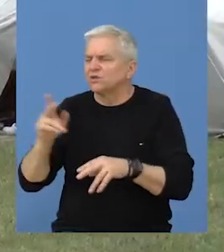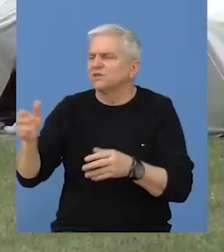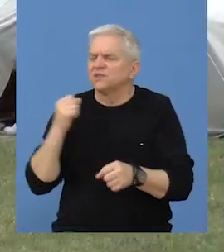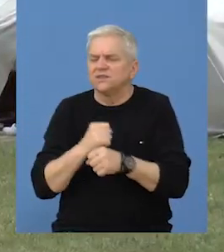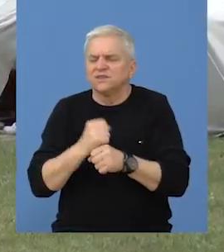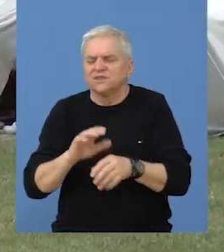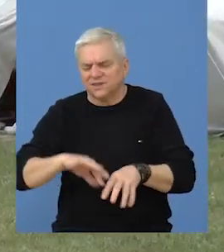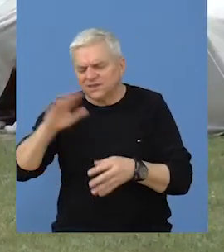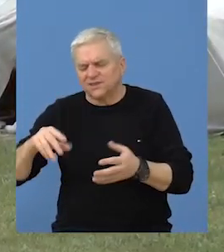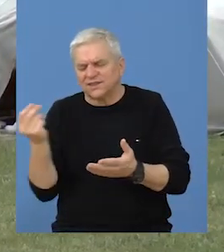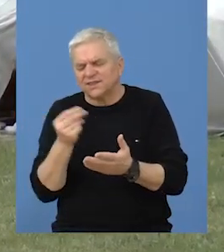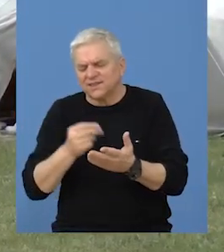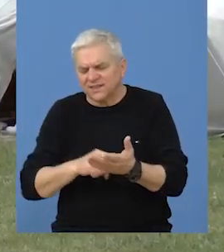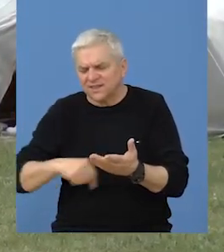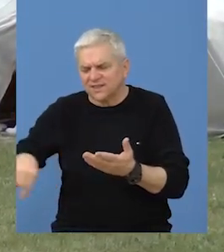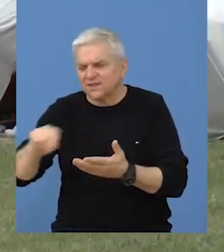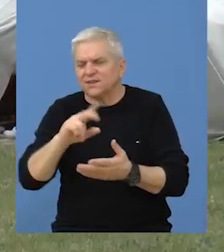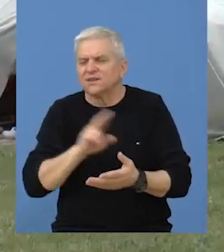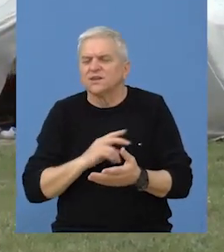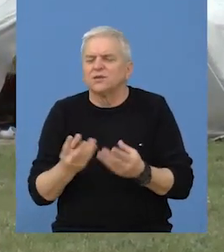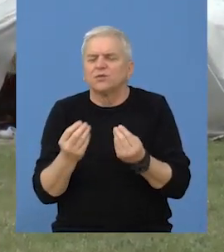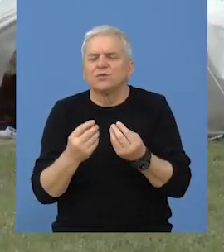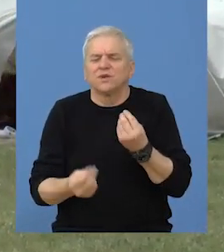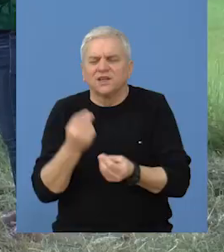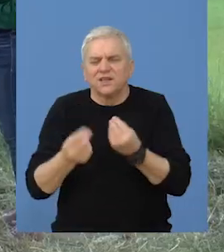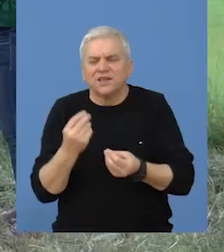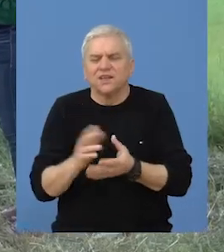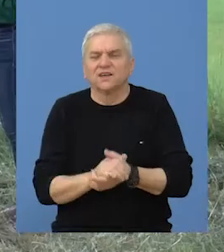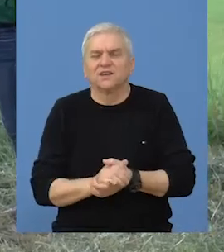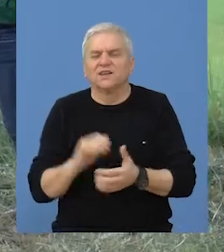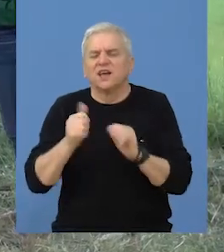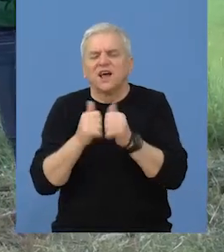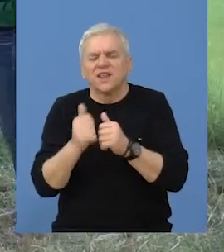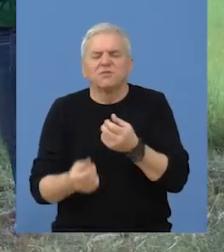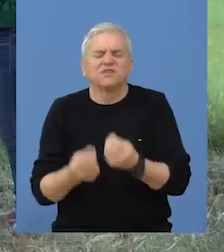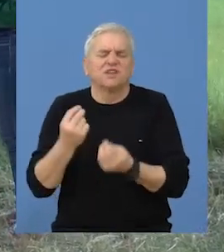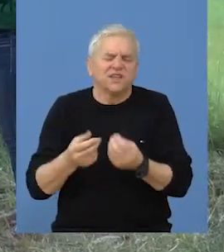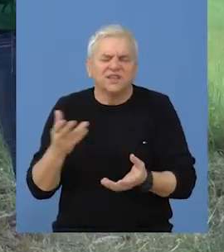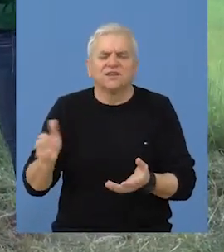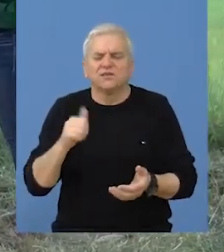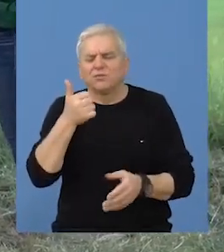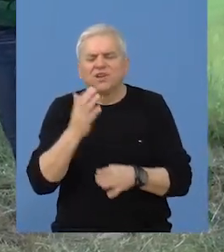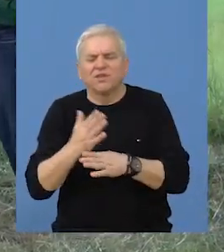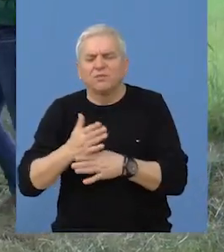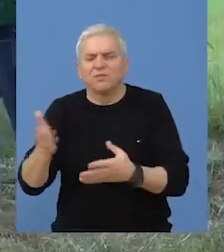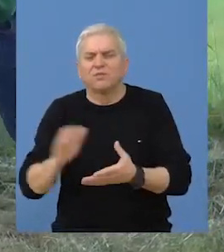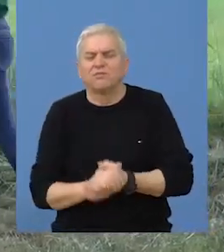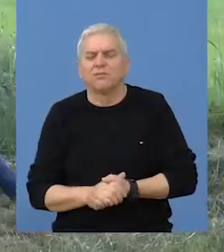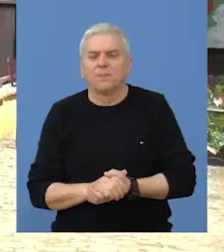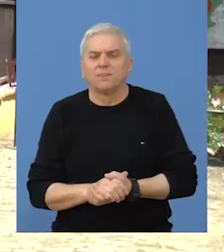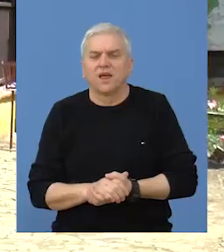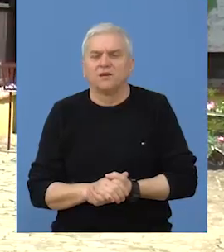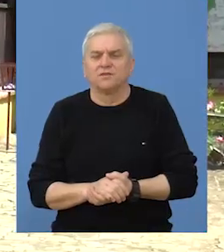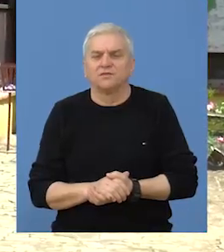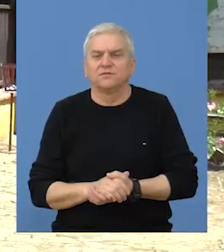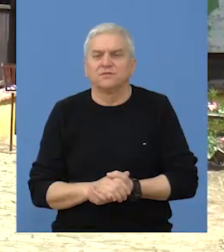izrada terenskih crteža imamo puno igre takmičenja prva pomoć